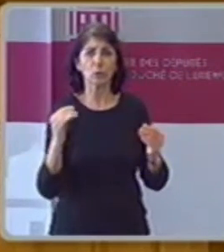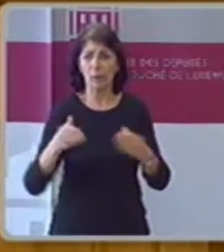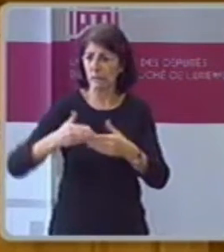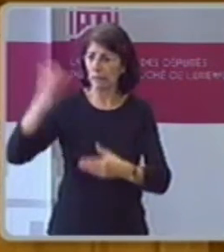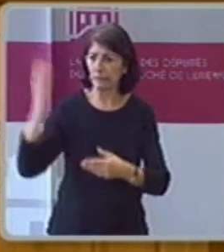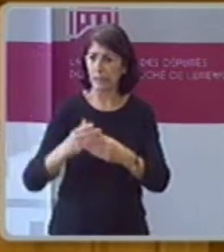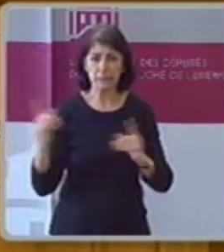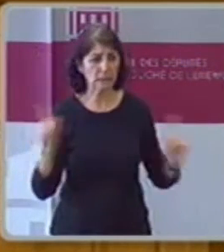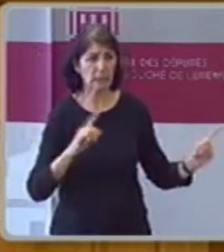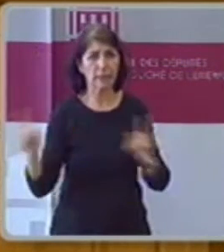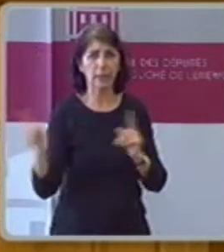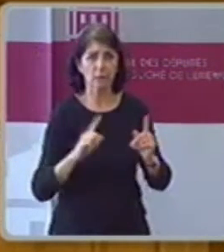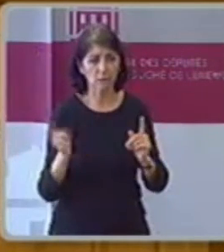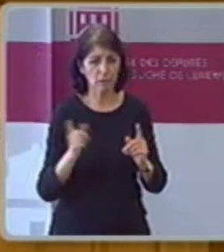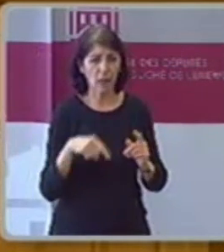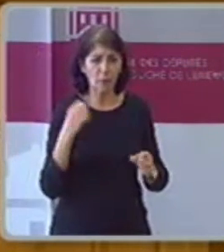die